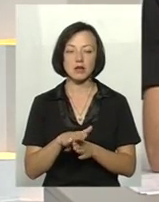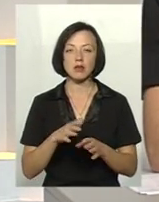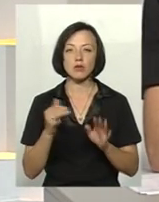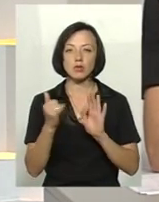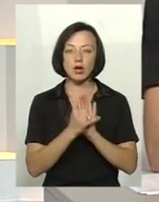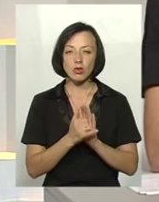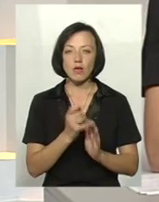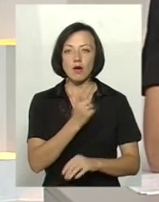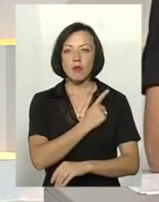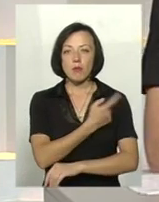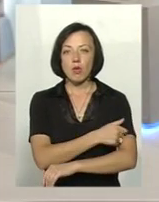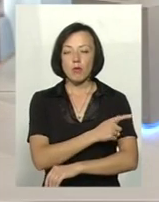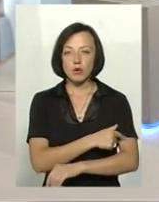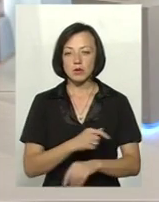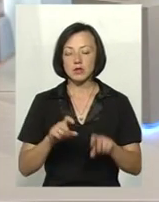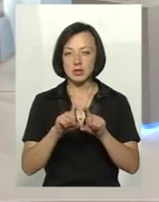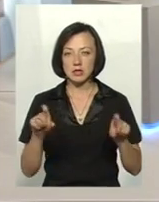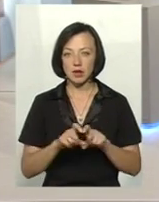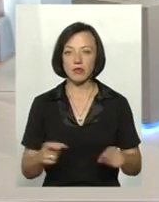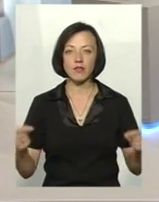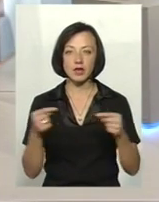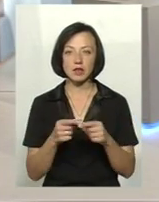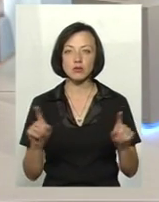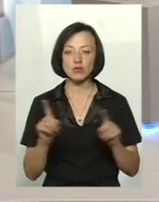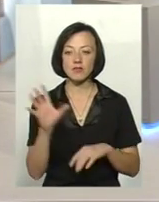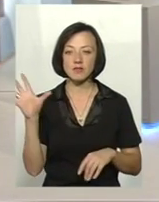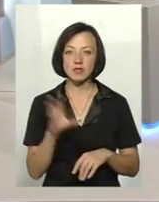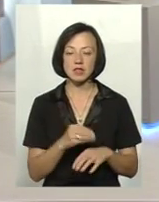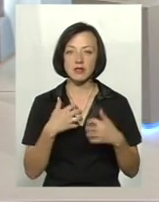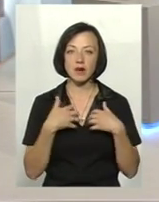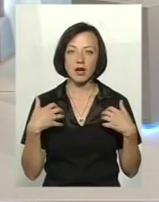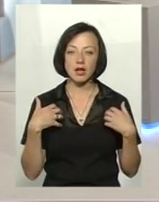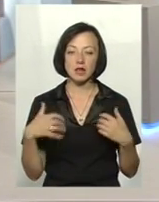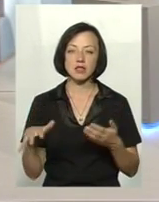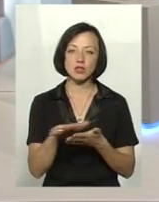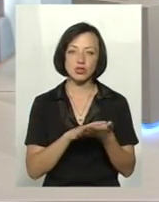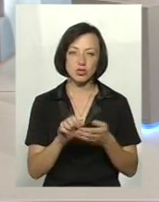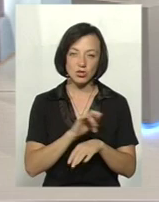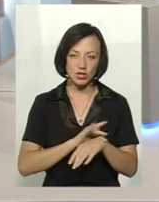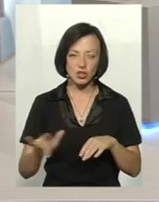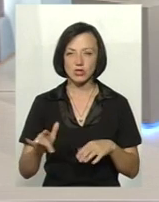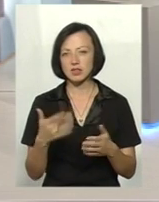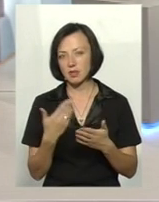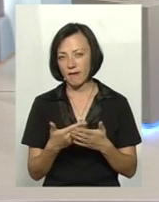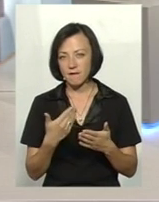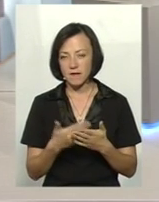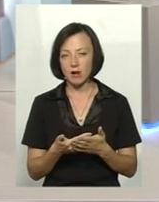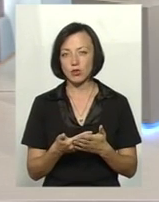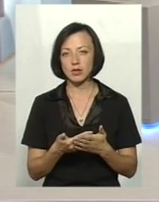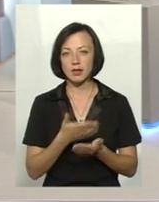встановлені блокпусти, визначено, що вже всі тварини знищені, здавалося б,